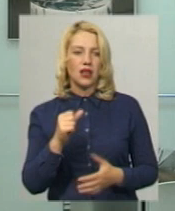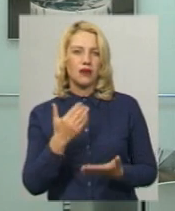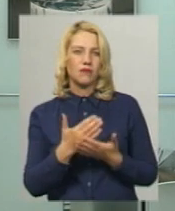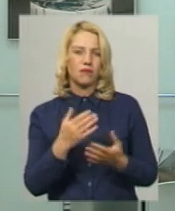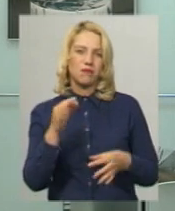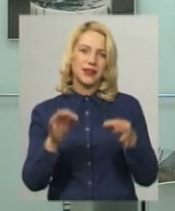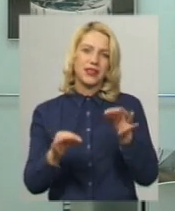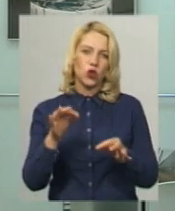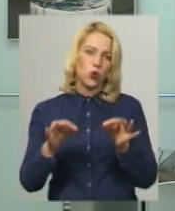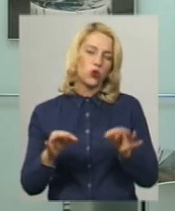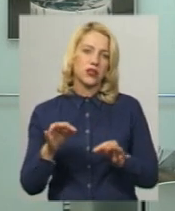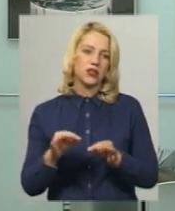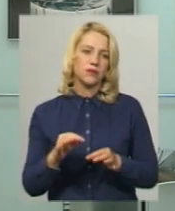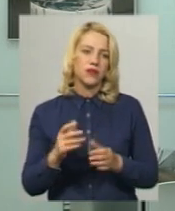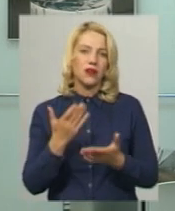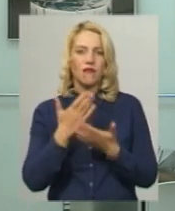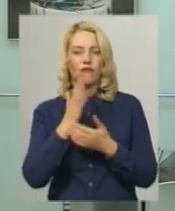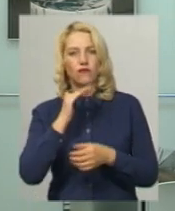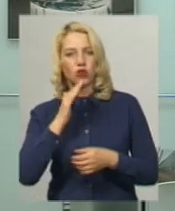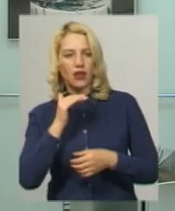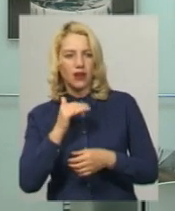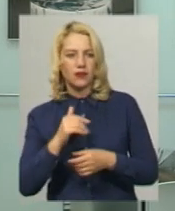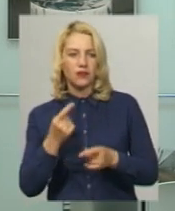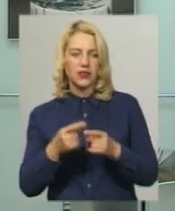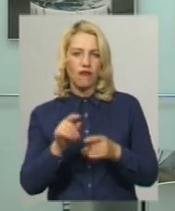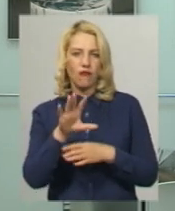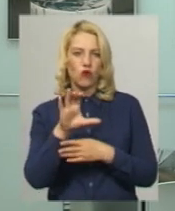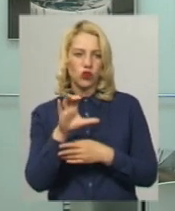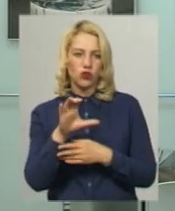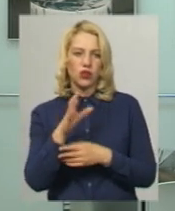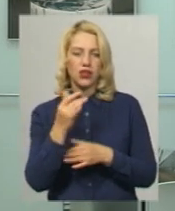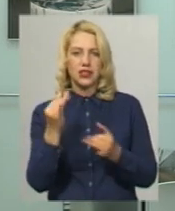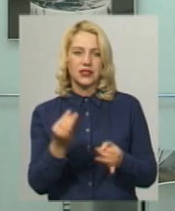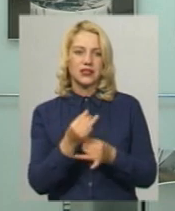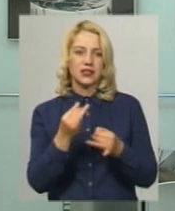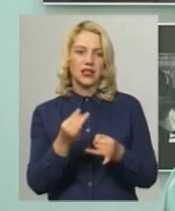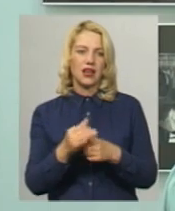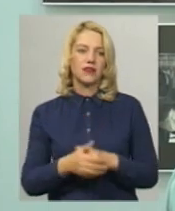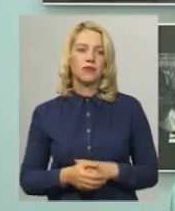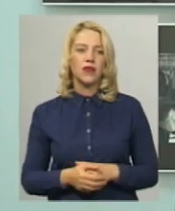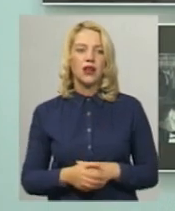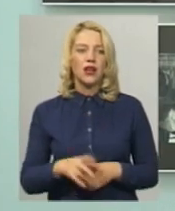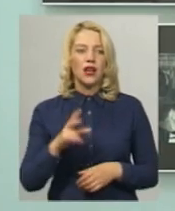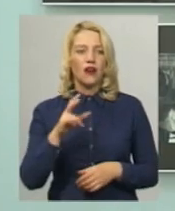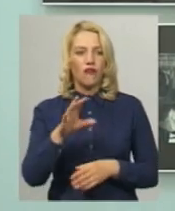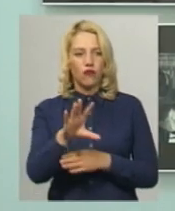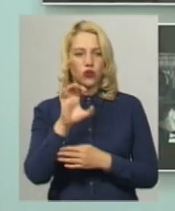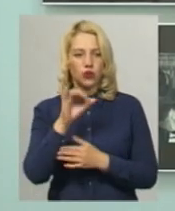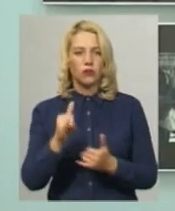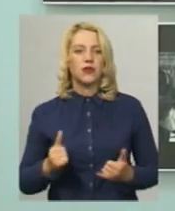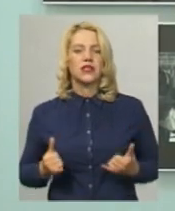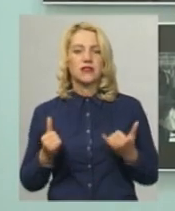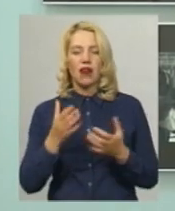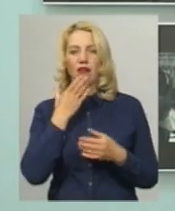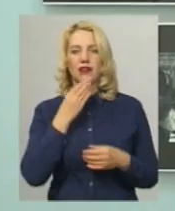якійсь природі, воді. Тобто фото дуже цікаве виконання. Фотографії присвячені